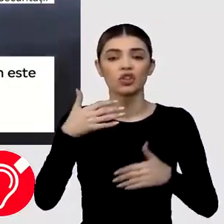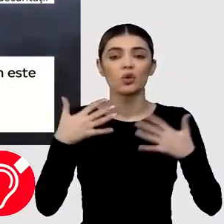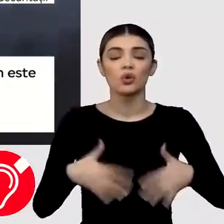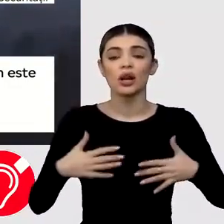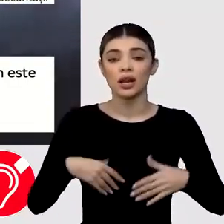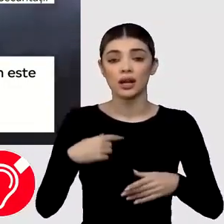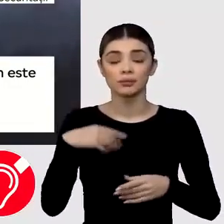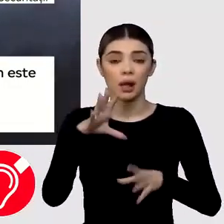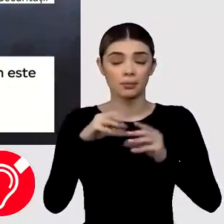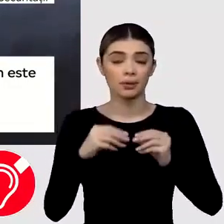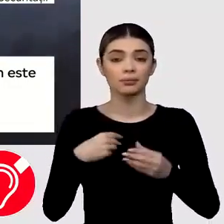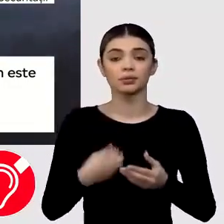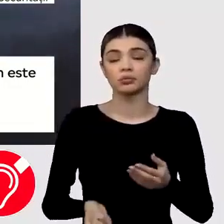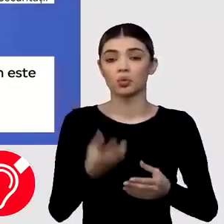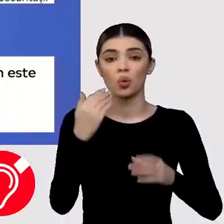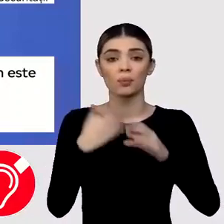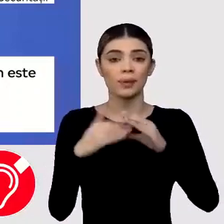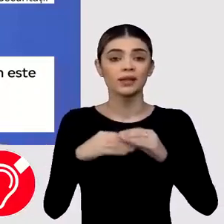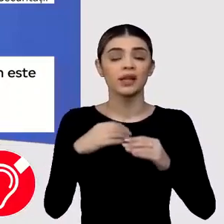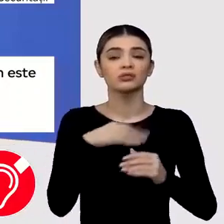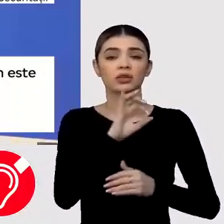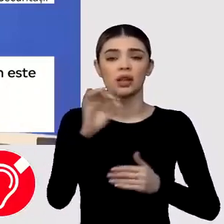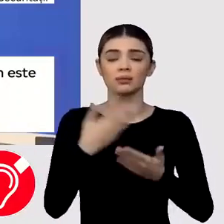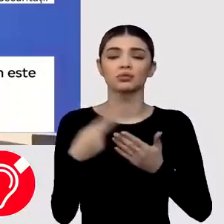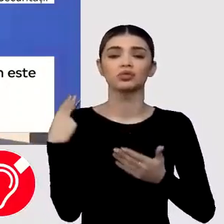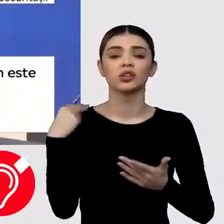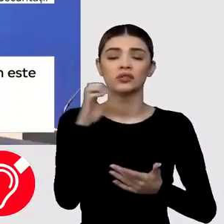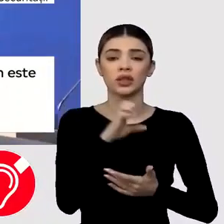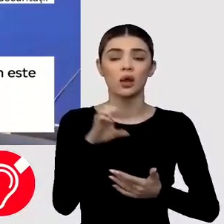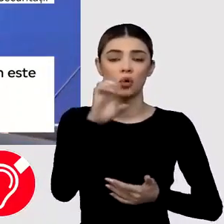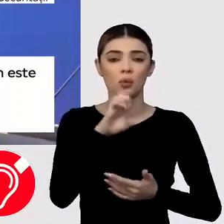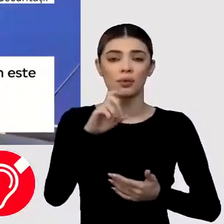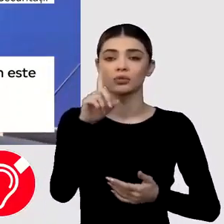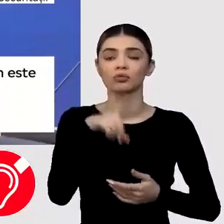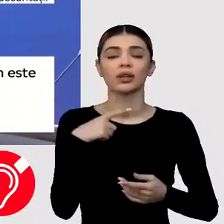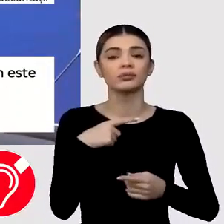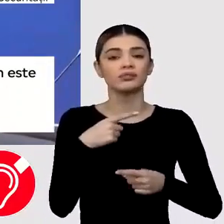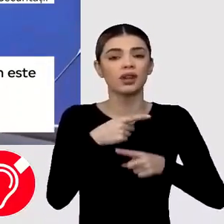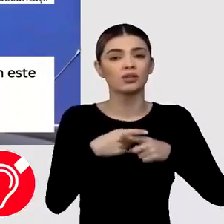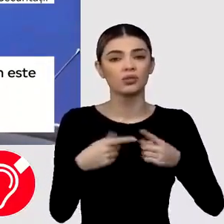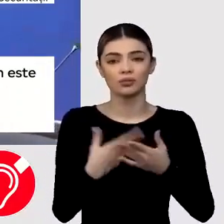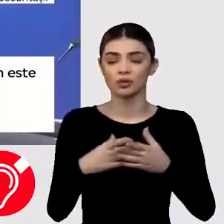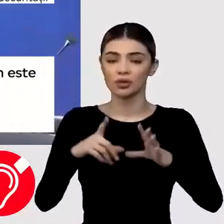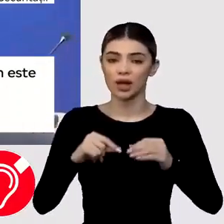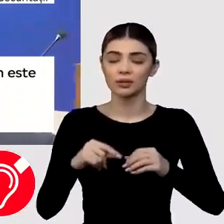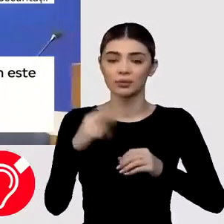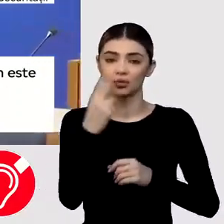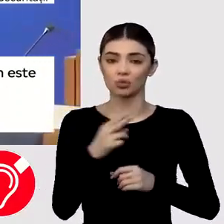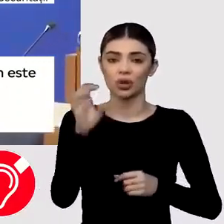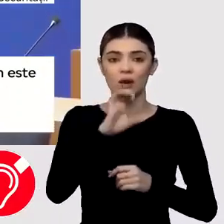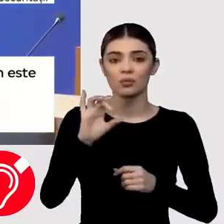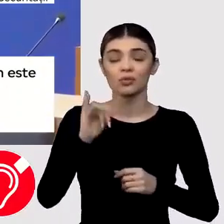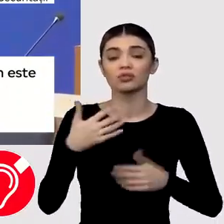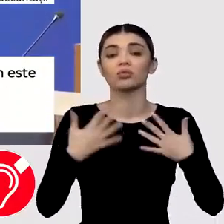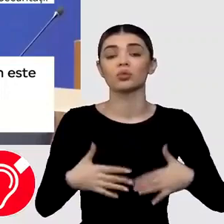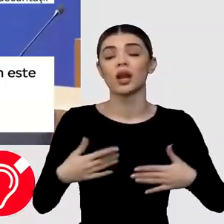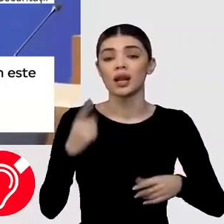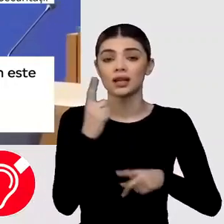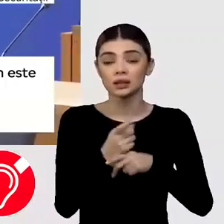un mesaj foarte clar de la liderii europeni că nu există o scurtătură pentru aderare, iar Ucraina trebuie să